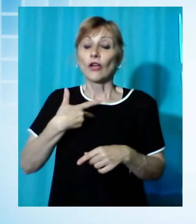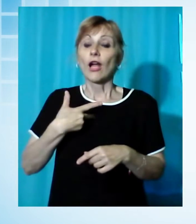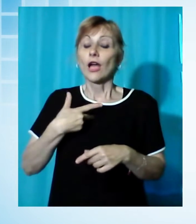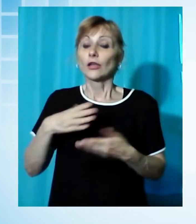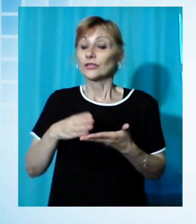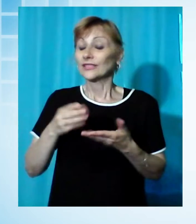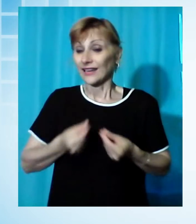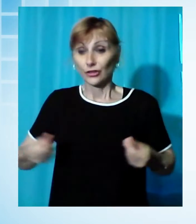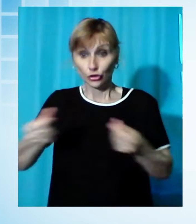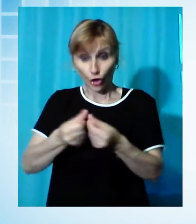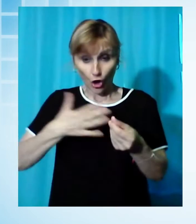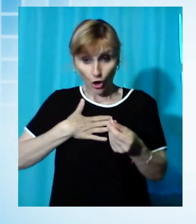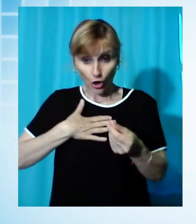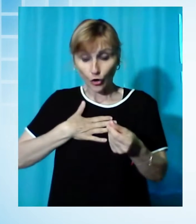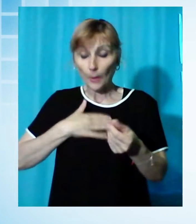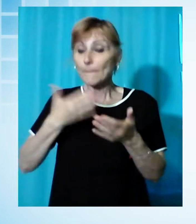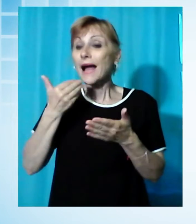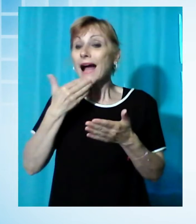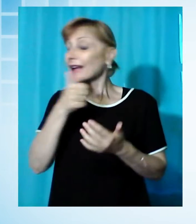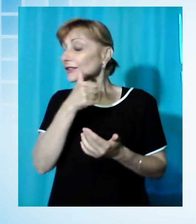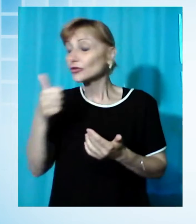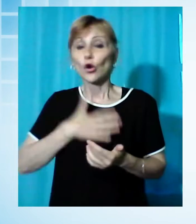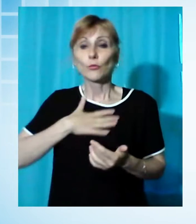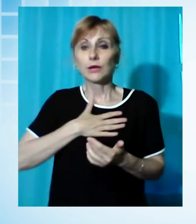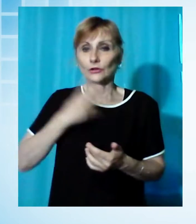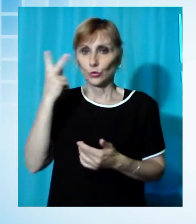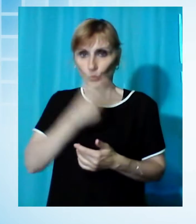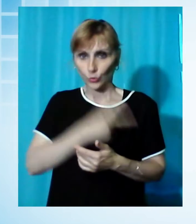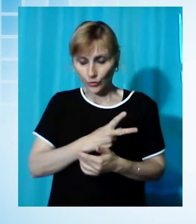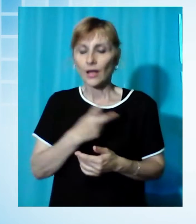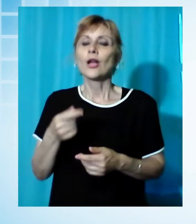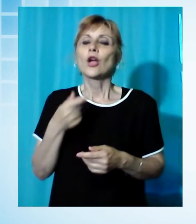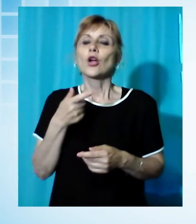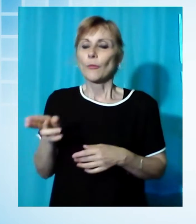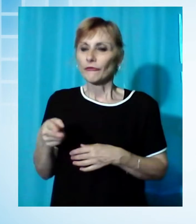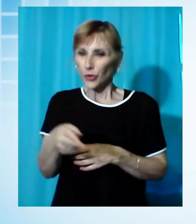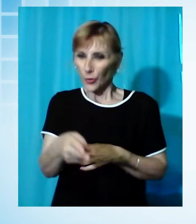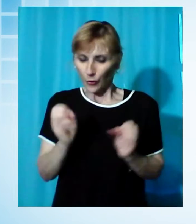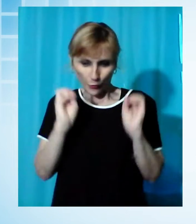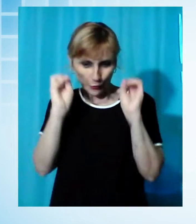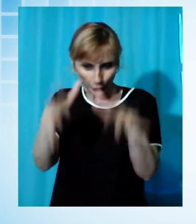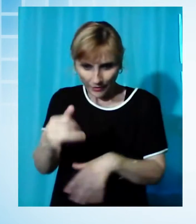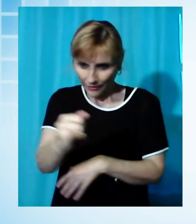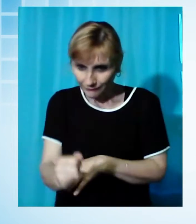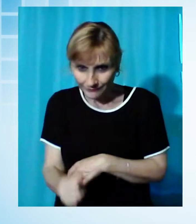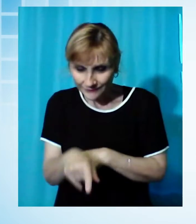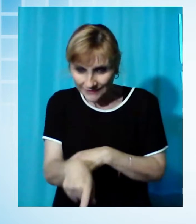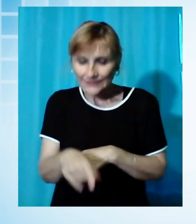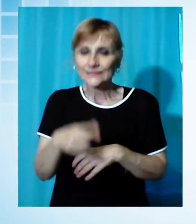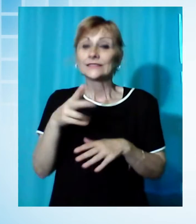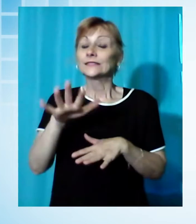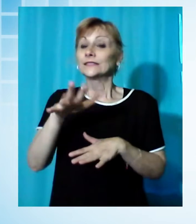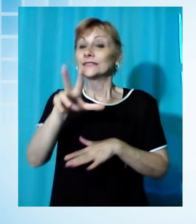e con questa semina qui siamo riusciti a mettere nei nostri torrenti circa 300 mila